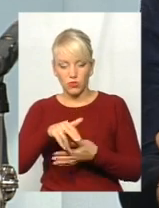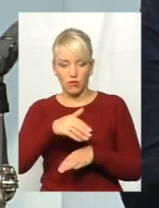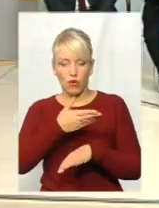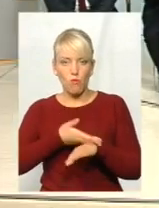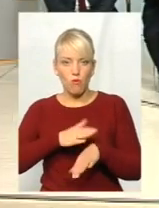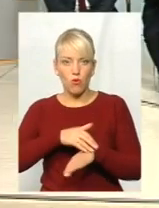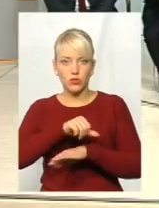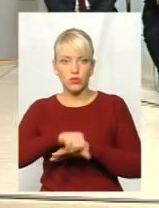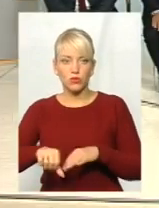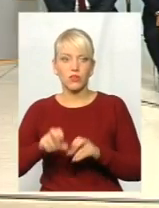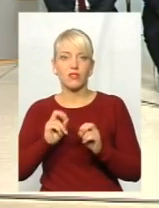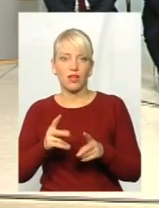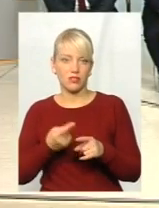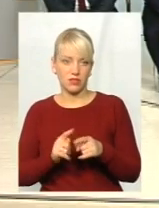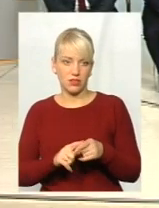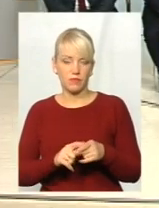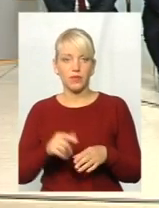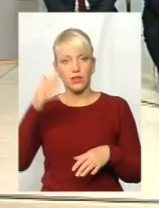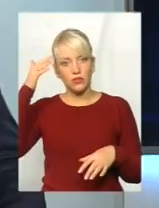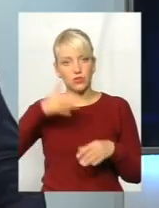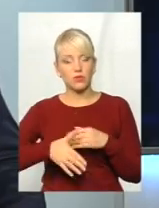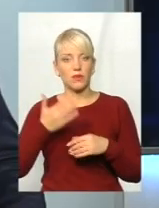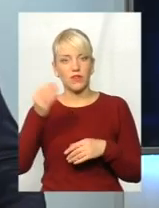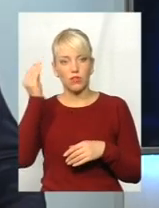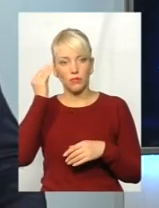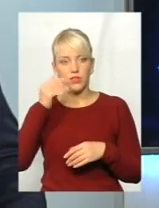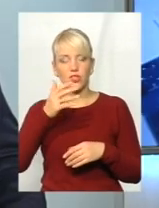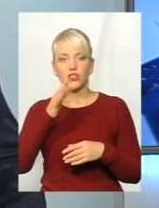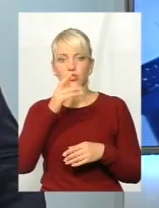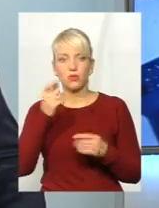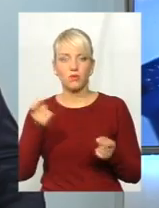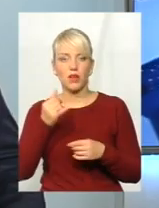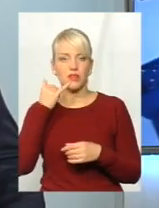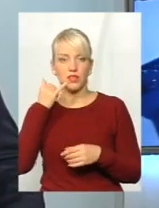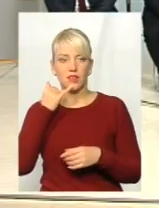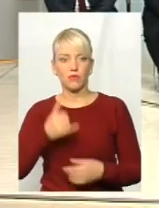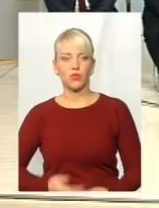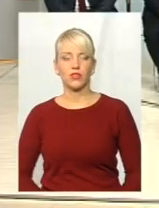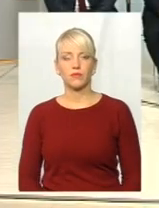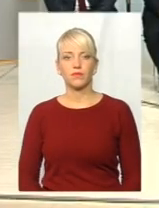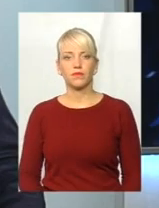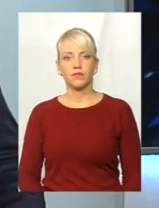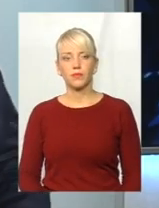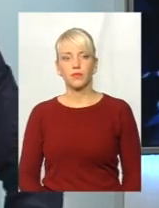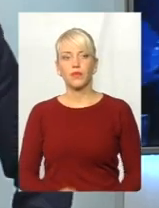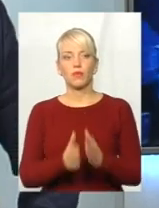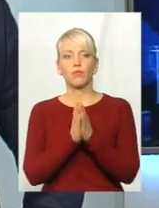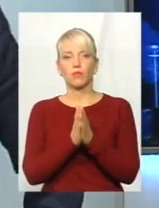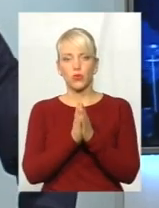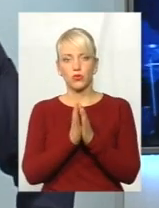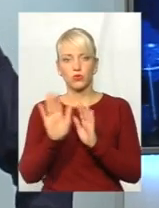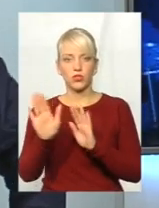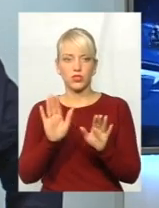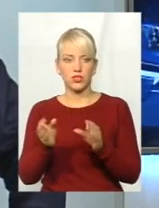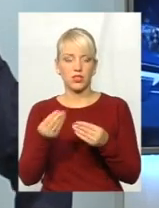всі документи. Зрозуміла ваша позиція. В нас не так багато часу. Насамперед, телефонні дзвінки. Прошу режисера